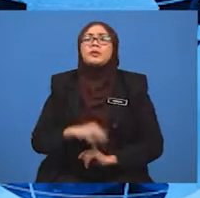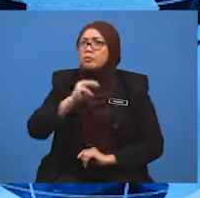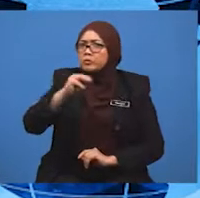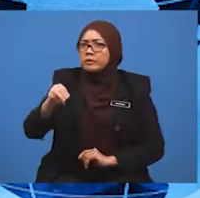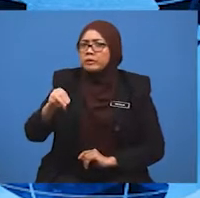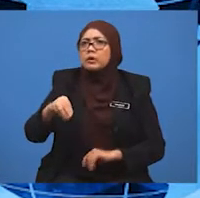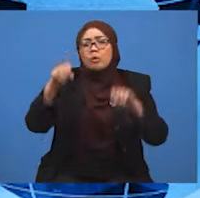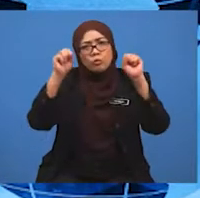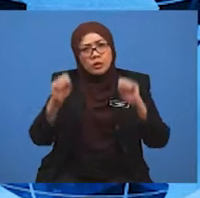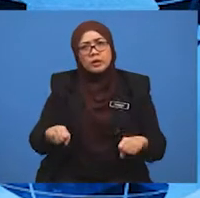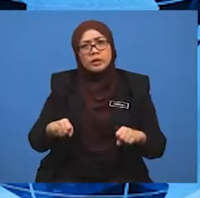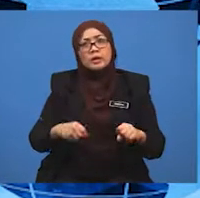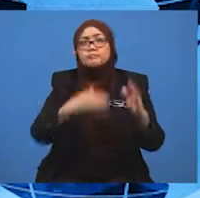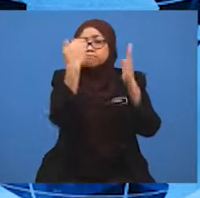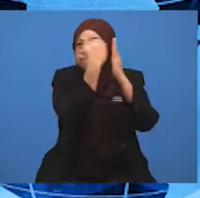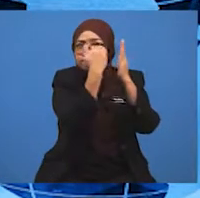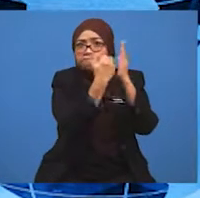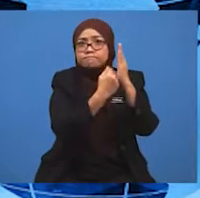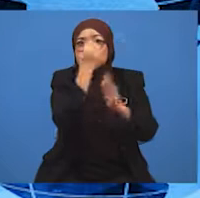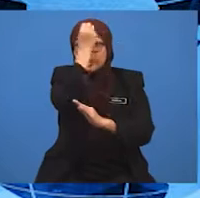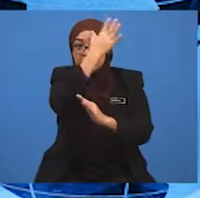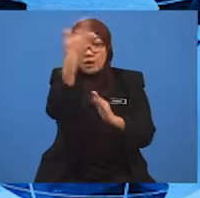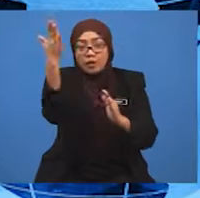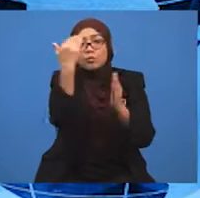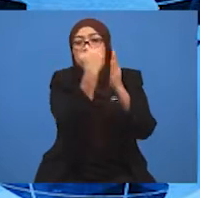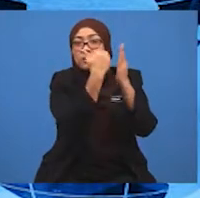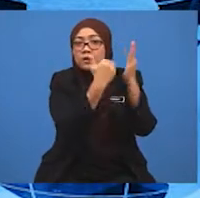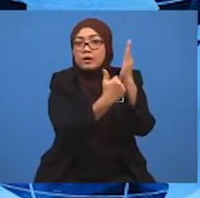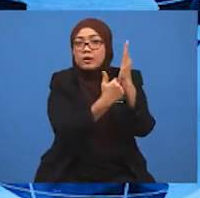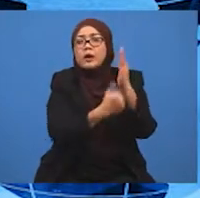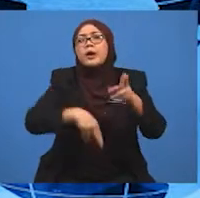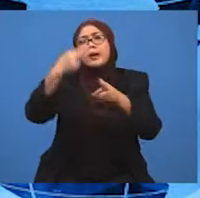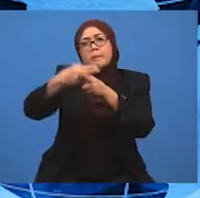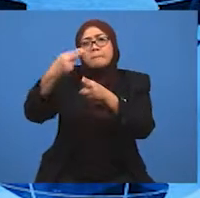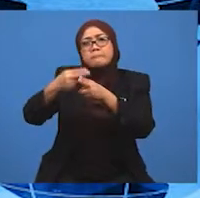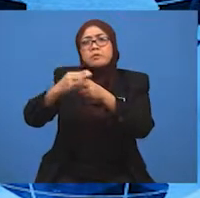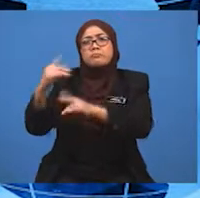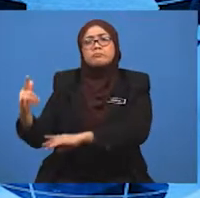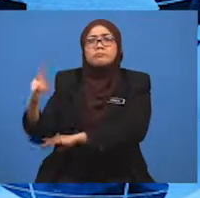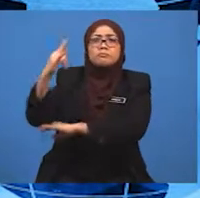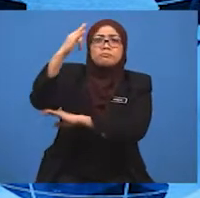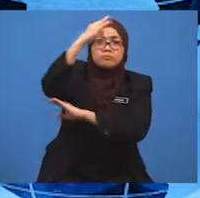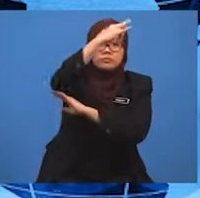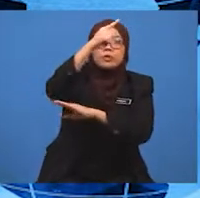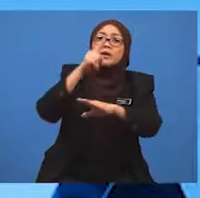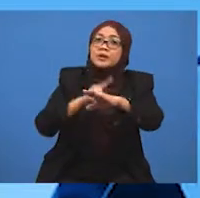senaraikan lapangan terbang antarabangsa yang terdapat di Malaysia?